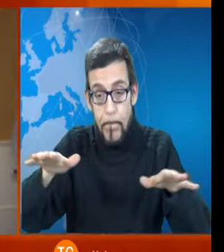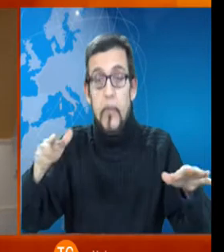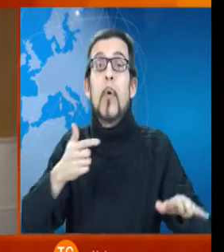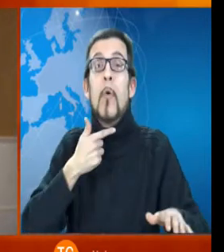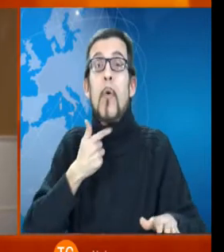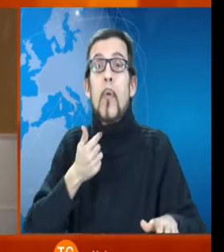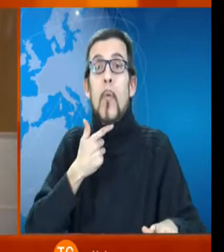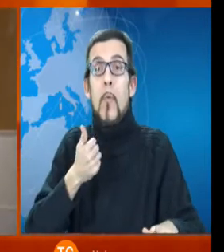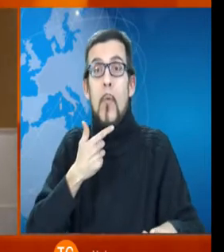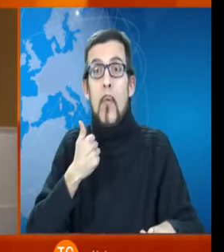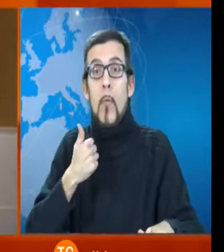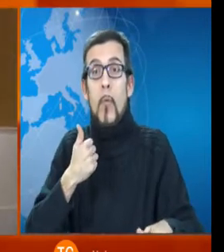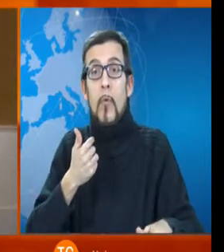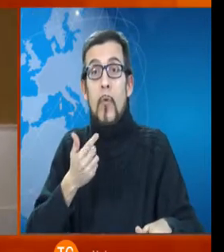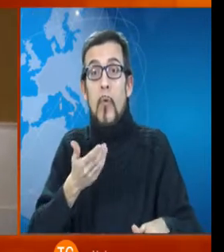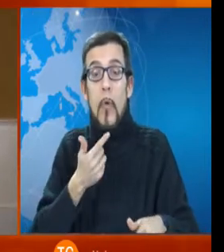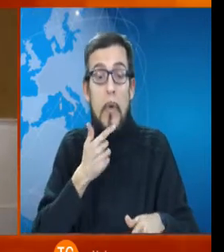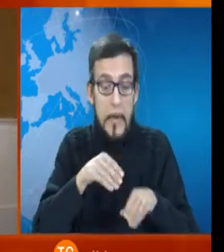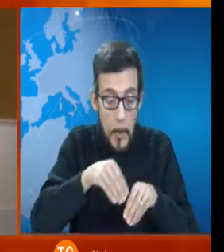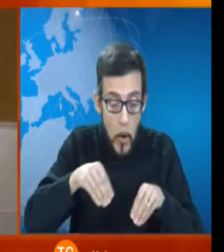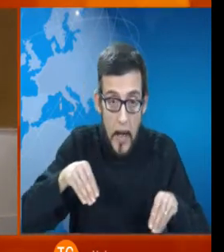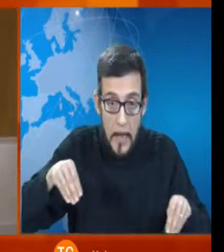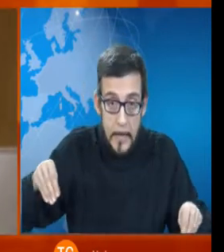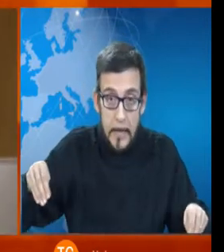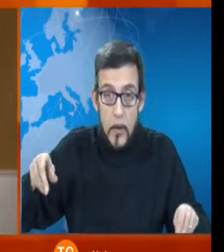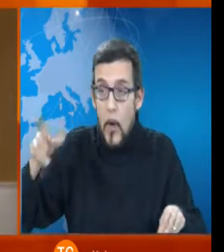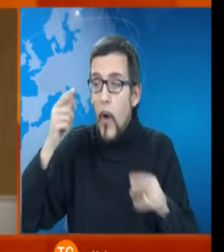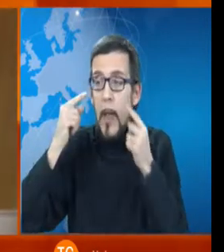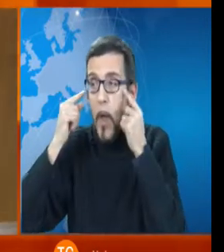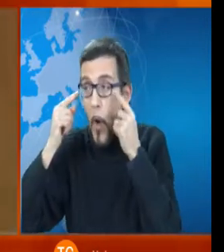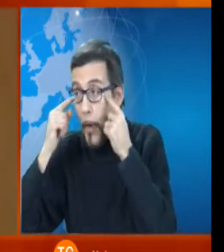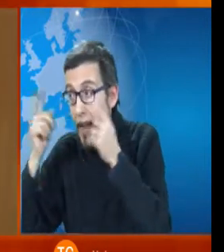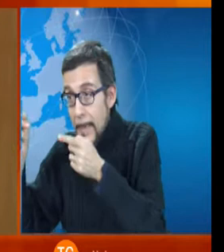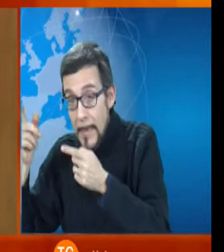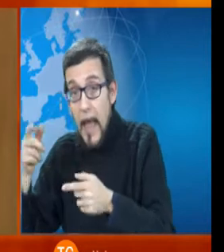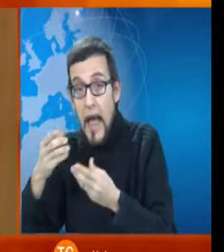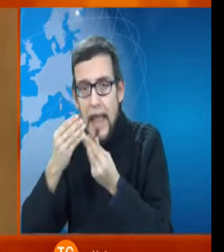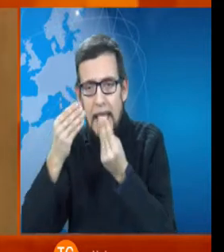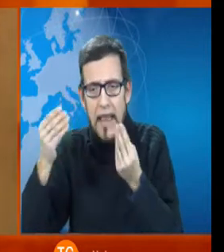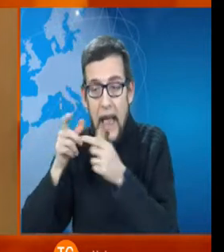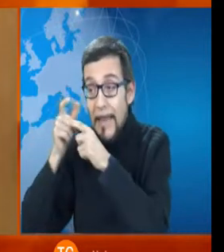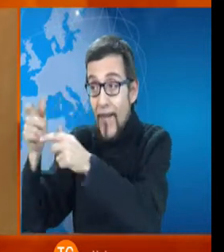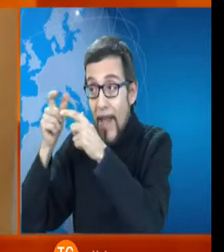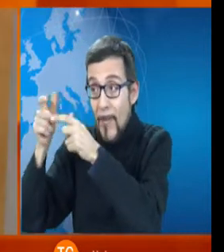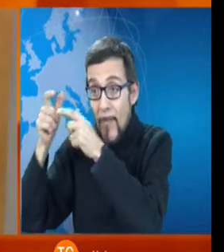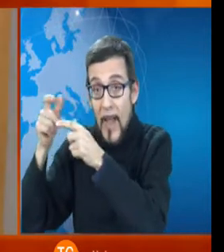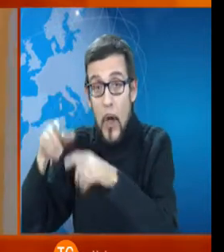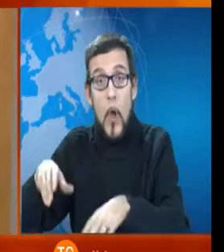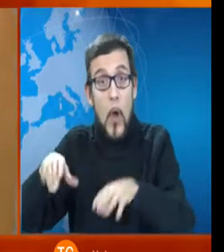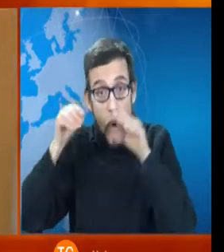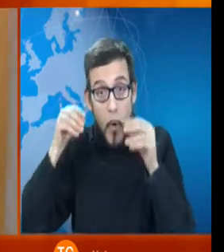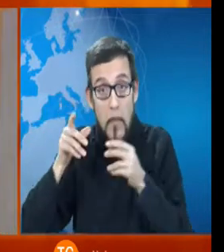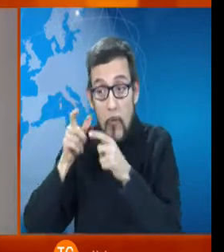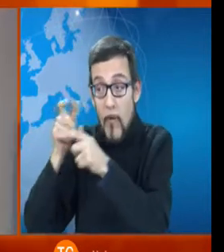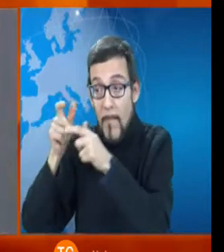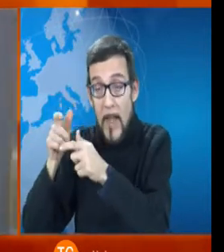il collezionismo orientale ci sono numerosi viaggiatori che già iniziano a viaggiare verso